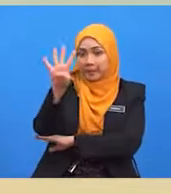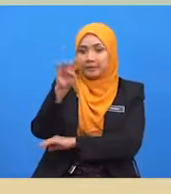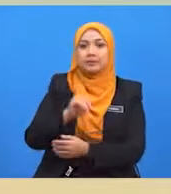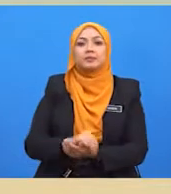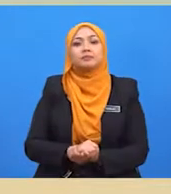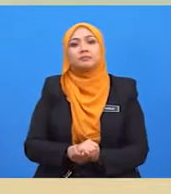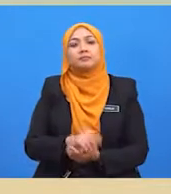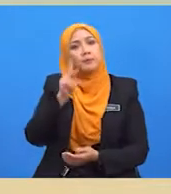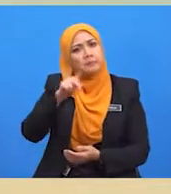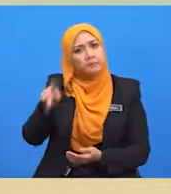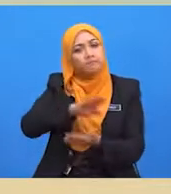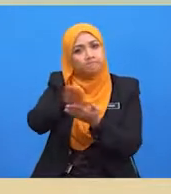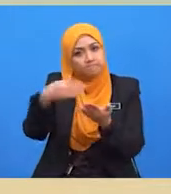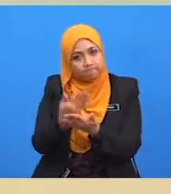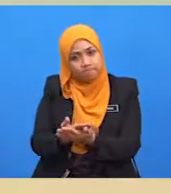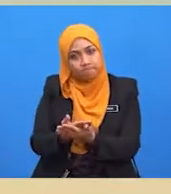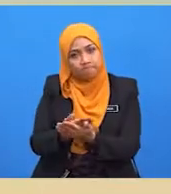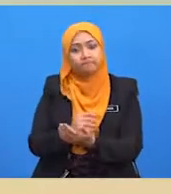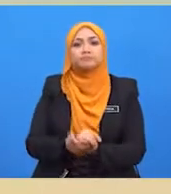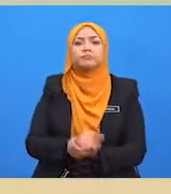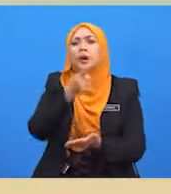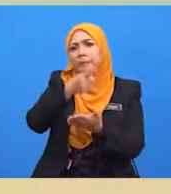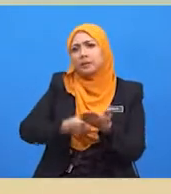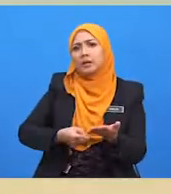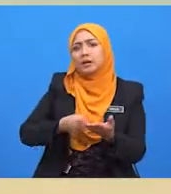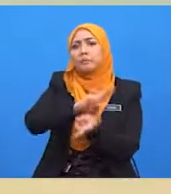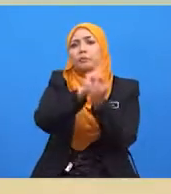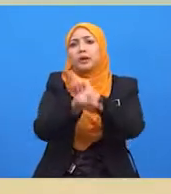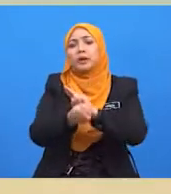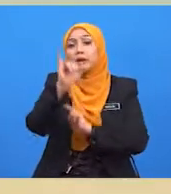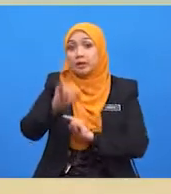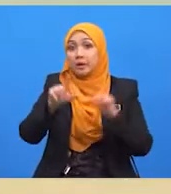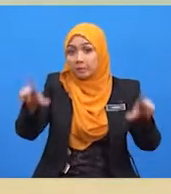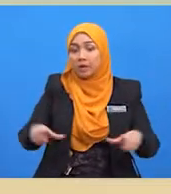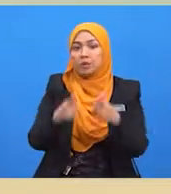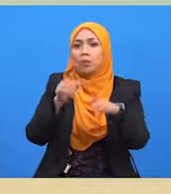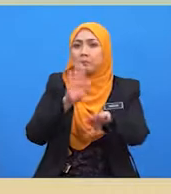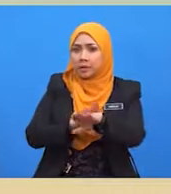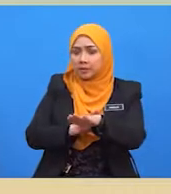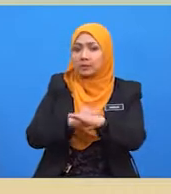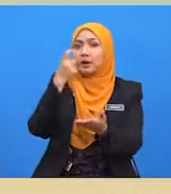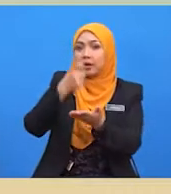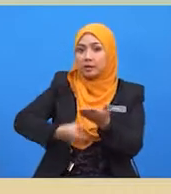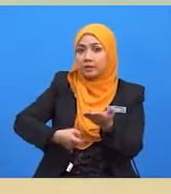perubahan yang berlaku pada harga keseimbangan pasaran? Dan mengapa? Cuba